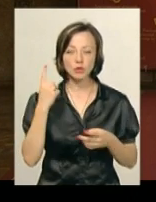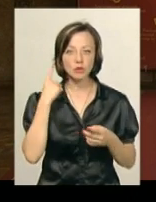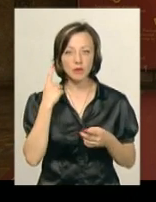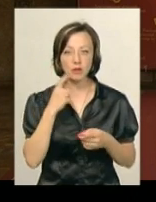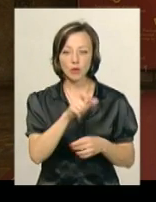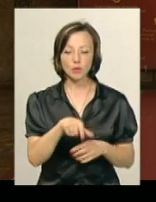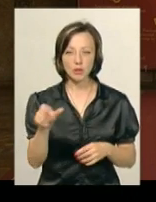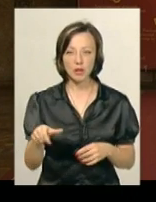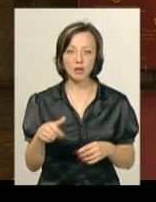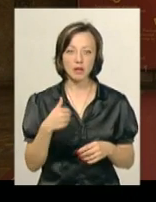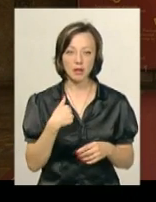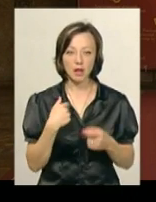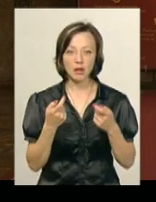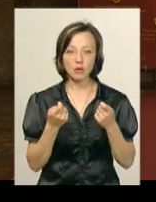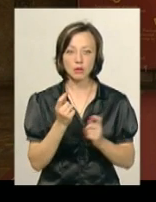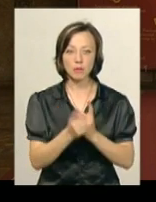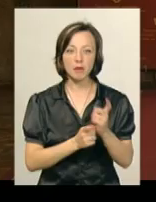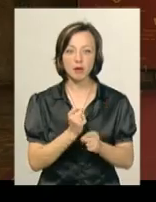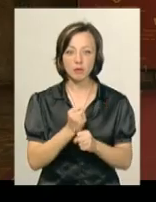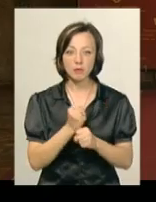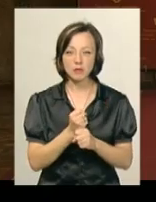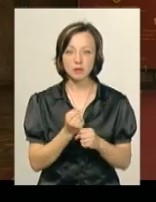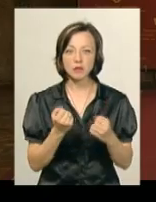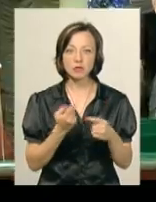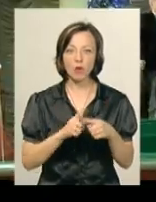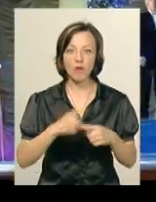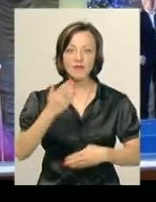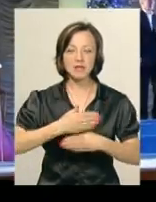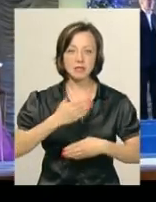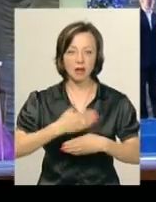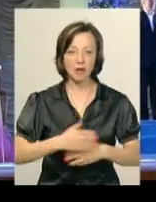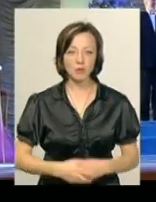глядачів, я її трохи переробив, ми зробили з цього виставу.